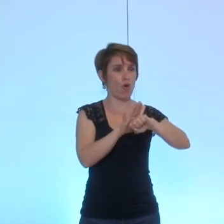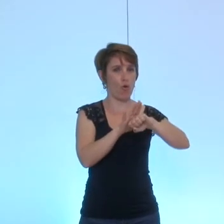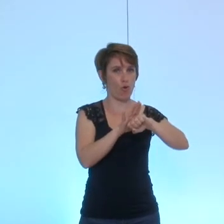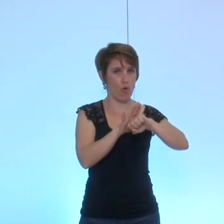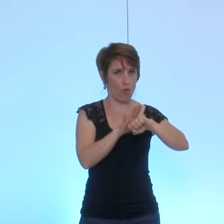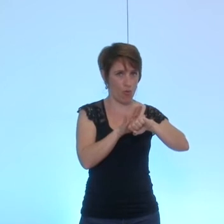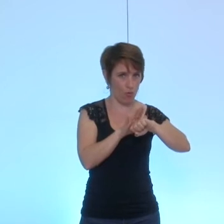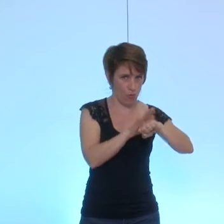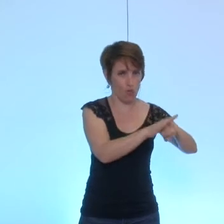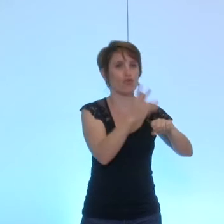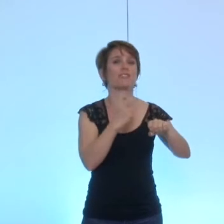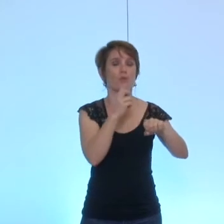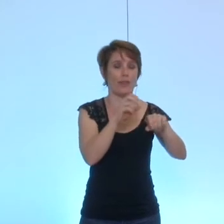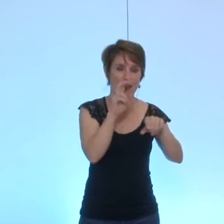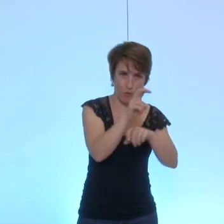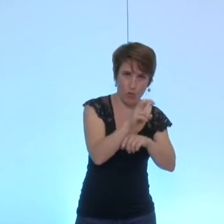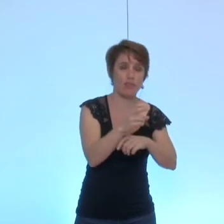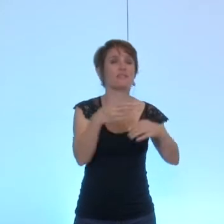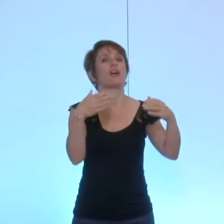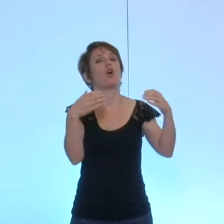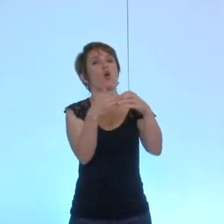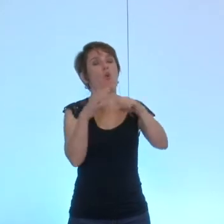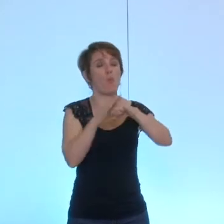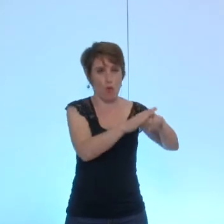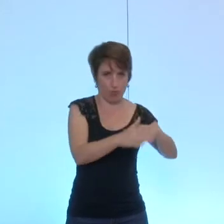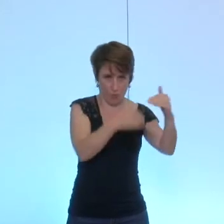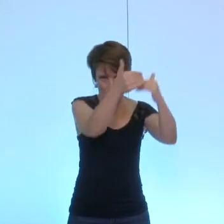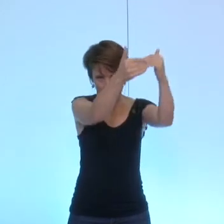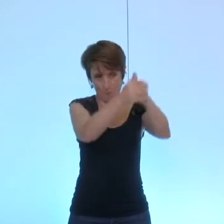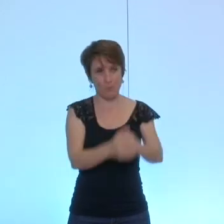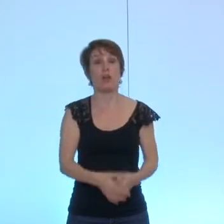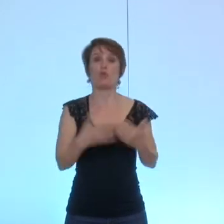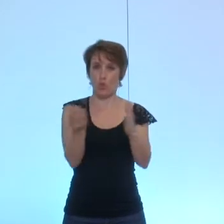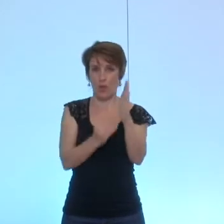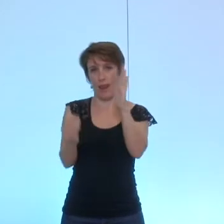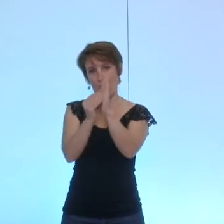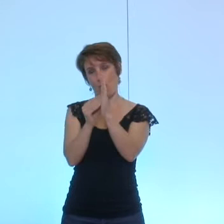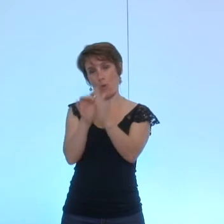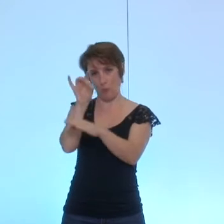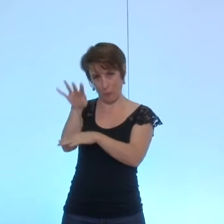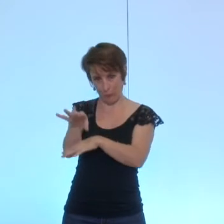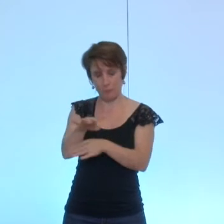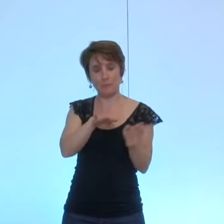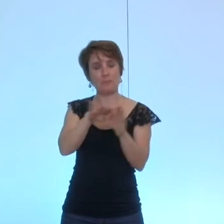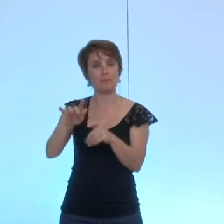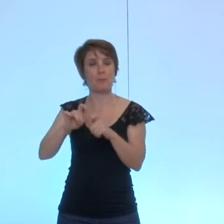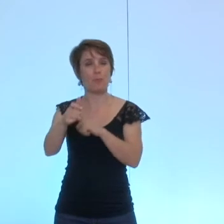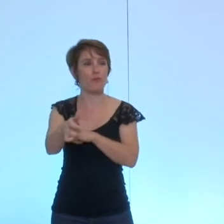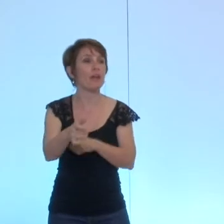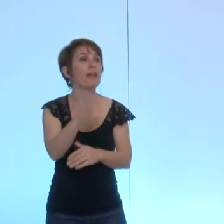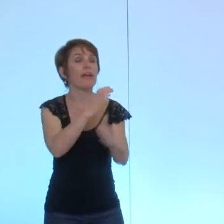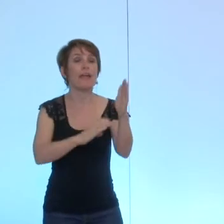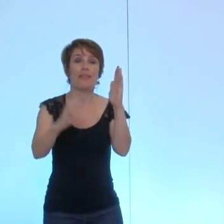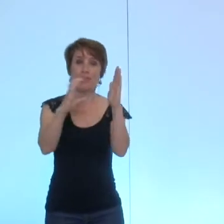citoyen de la gauche et des écologistes le groupe de gauche et de progrès cet amendement est donc repoussé je mets aux voix la délibération